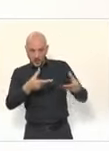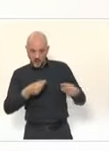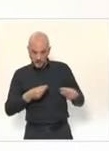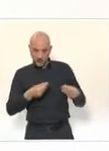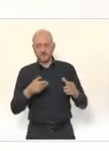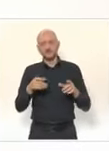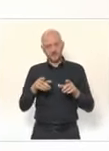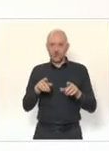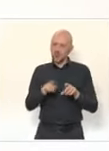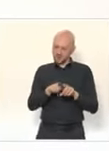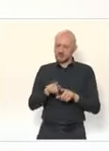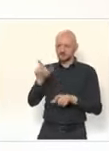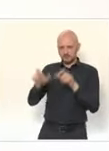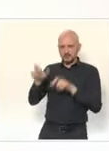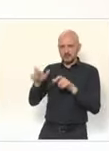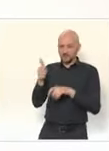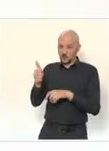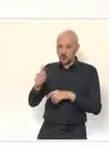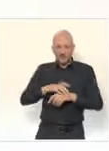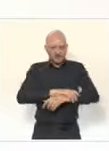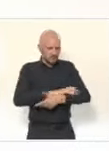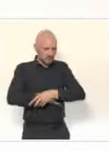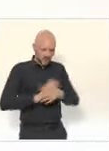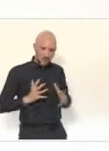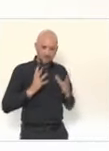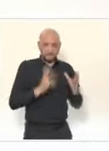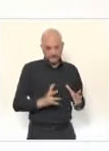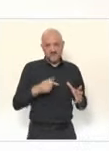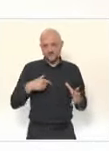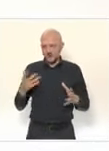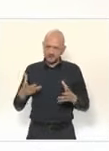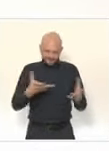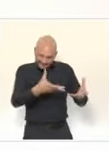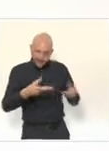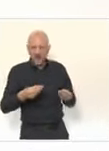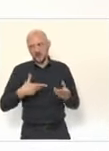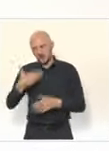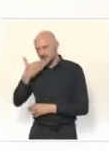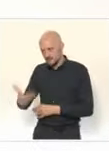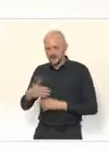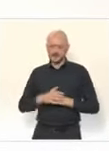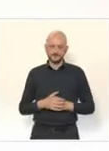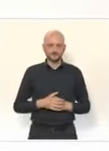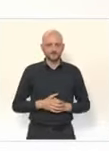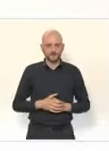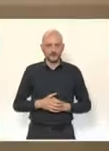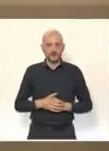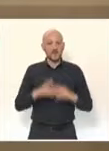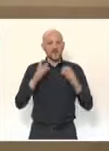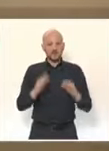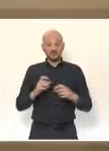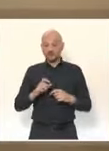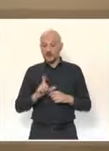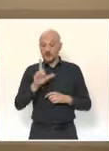veux remercier ainsi qu'aux collectivités locales. Alors, comment s'organise cette rentrée ? Le Premier ministre a commencé à le dire.